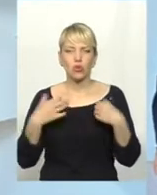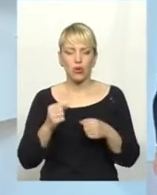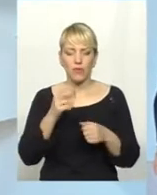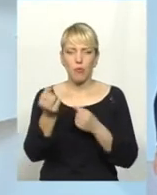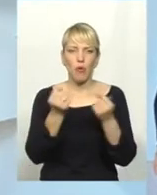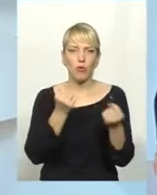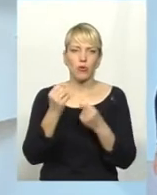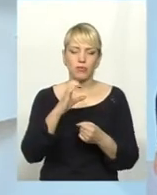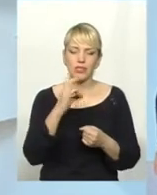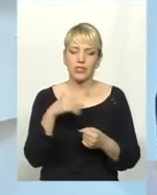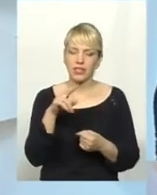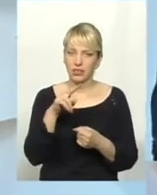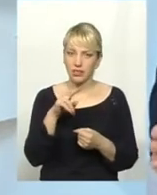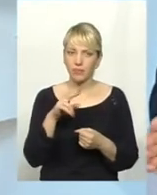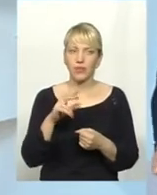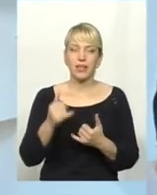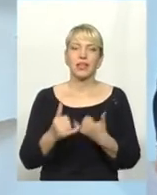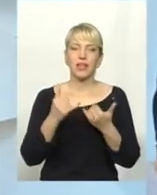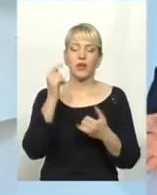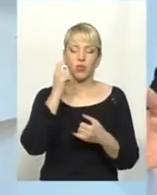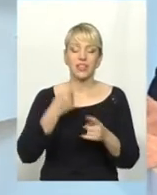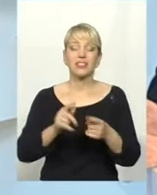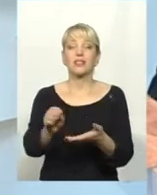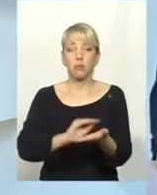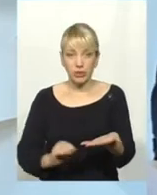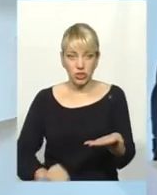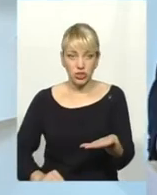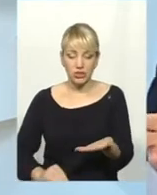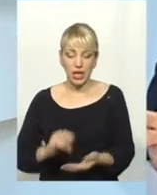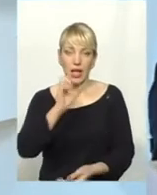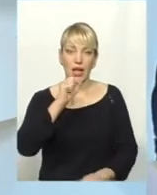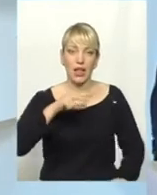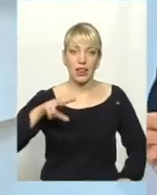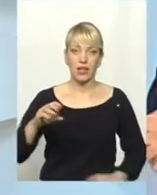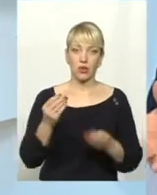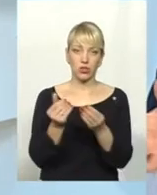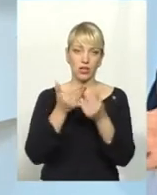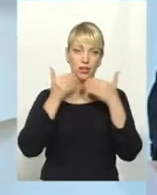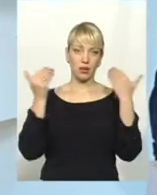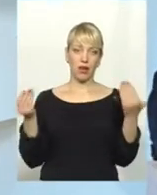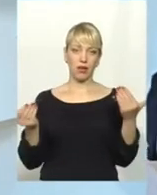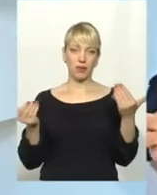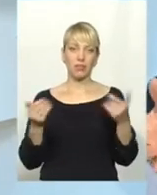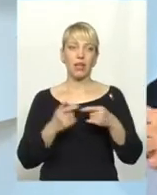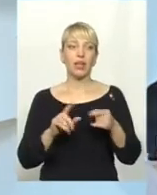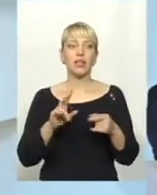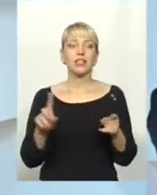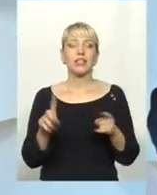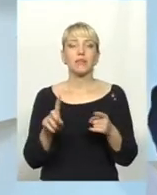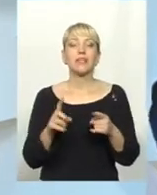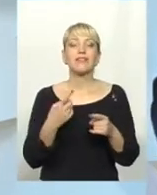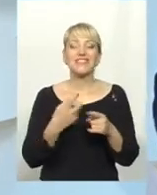снідом для України. Коли це пишеться, ну, грошей нема, треба якось без грошей тим, що є, якось